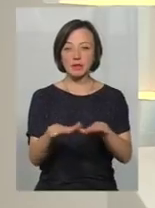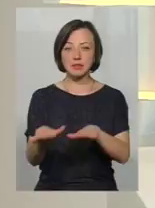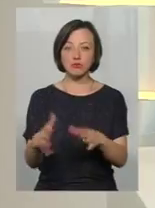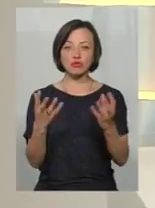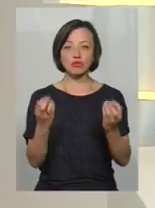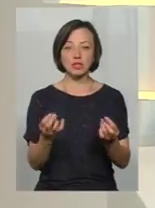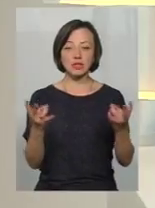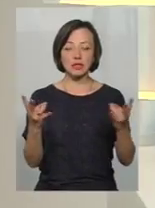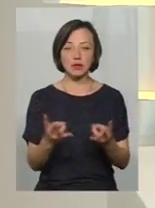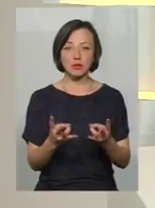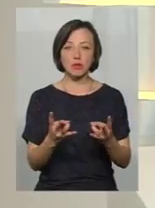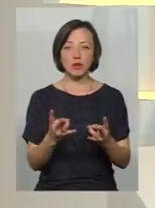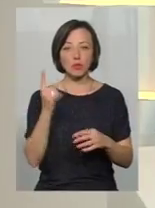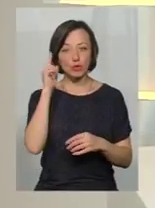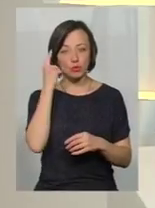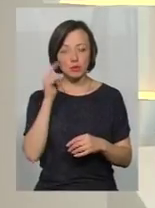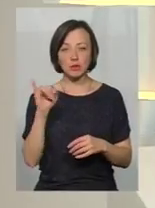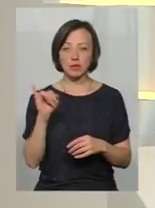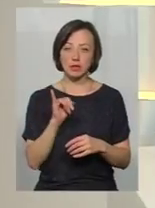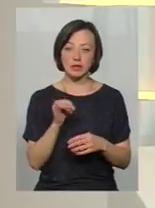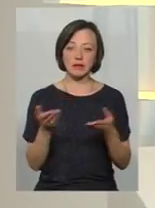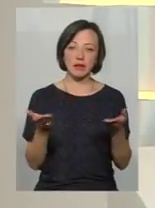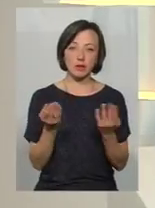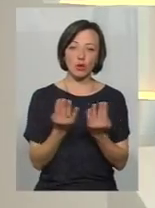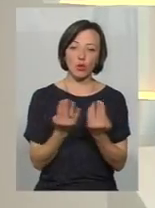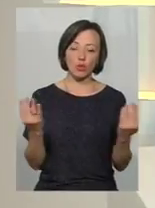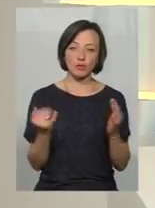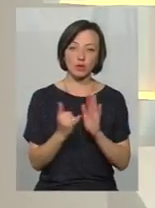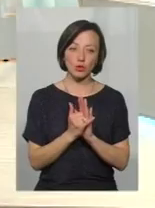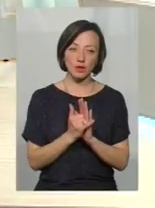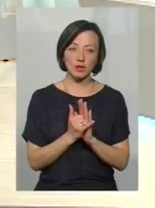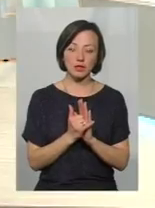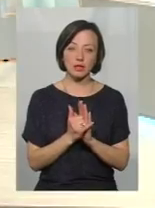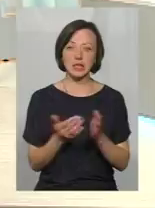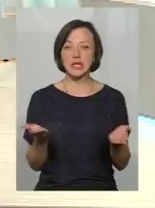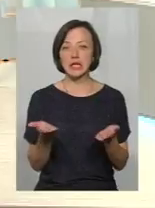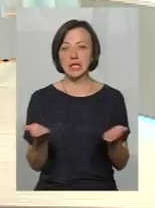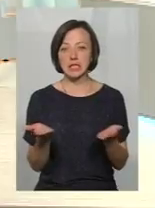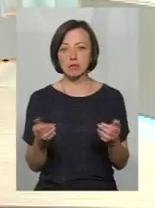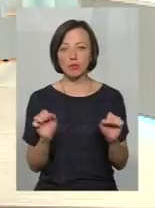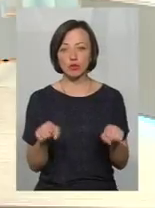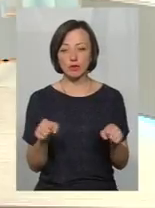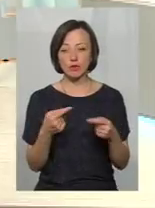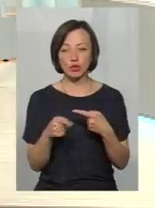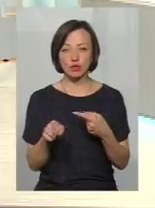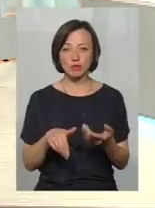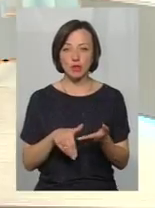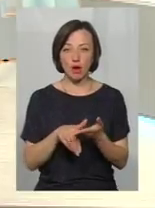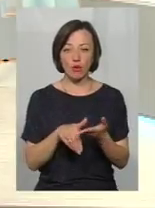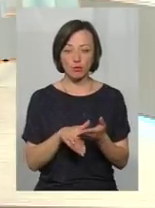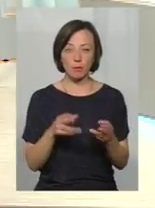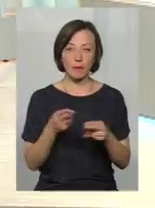можливо, потрібно просто поміскувати і все ж таки там десь огорожу встановити, десь, можливо, іншим шляхом